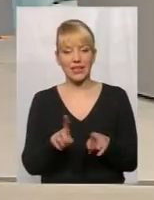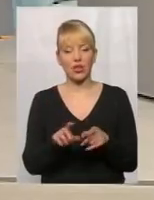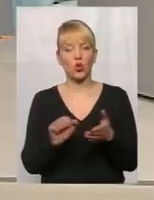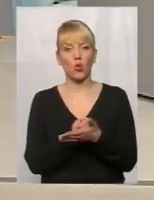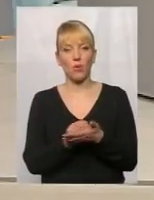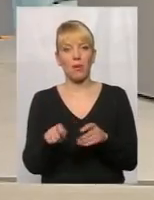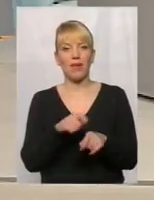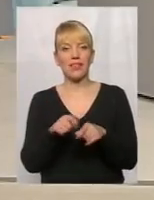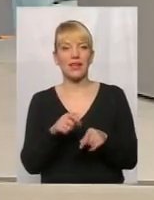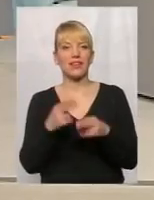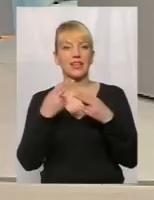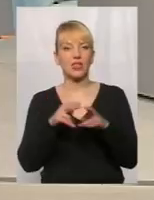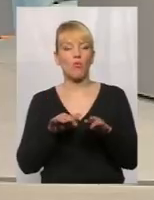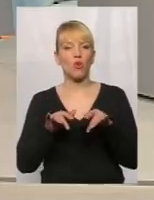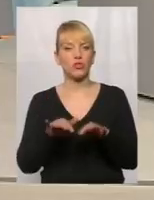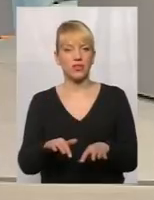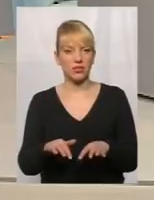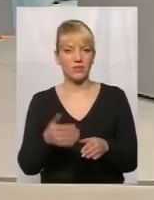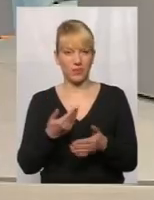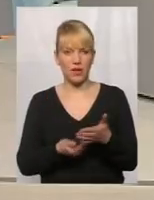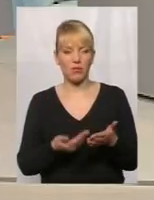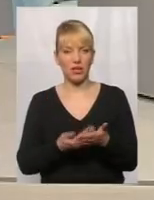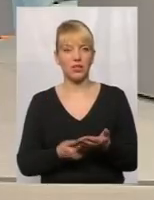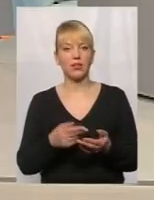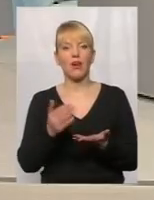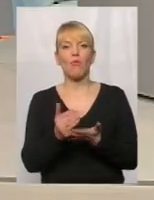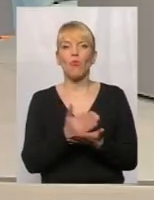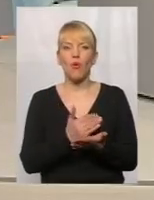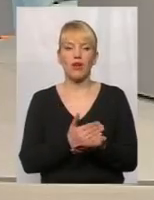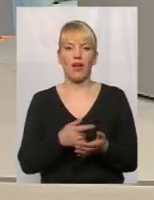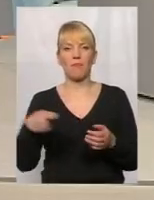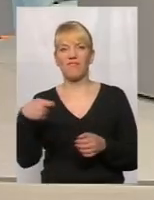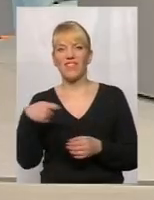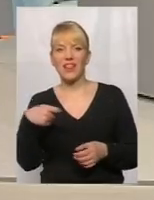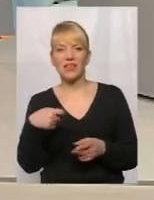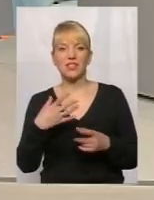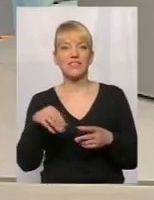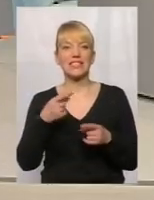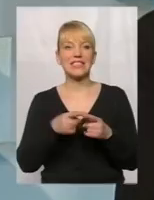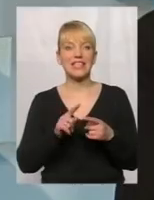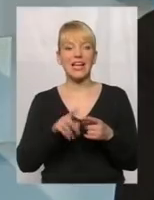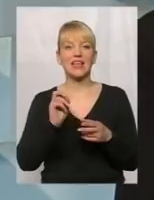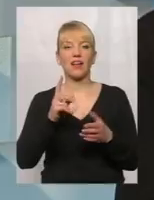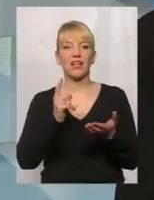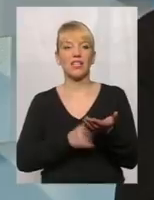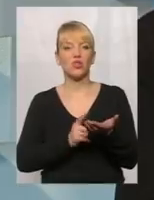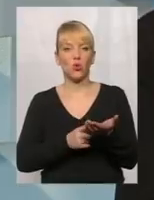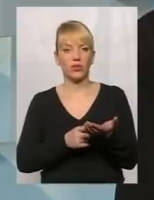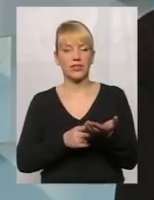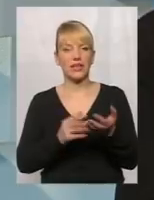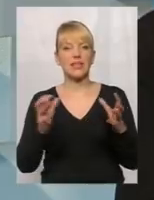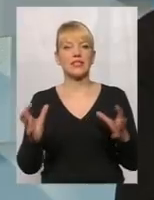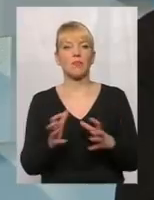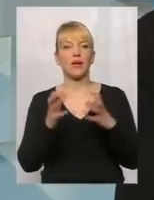матеріалів, технологічний процес, наприклад, програми, флешки. Все це знаходиться як речовий доказ і воно знаходиться в